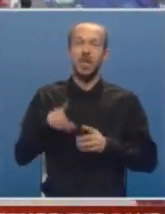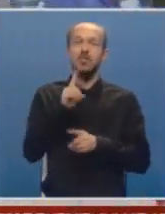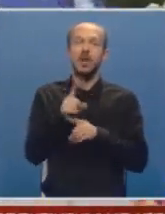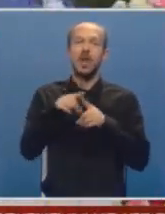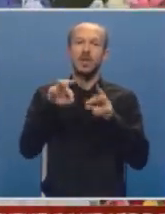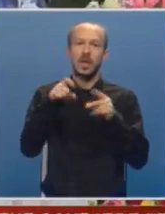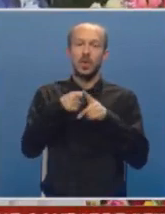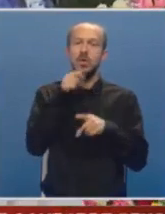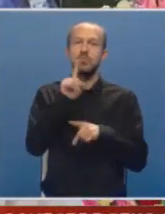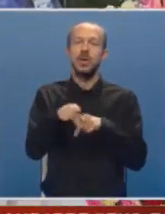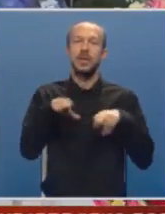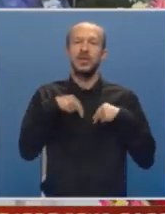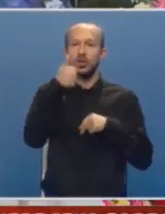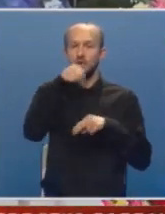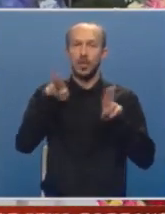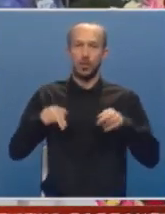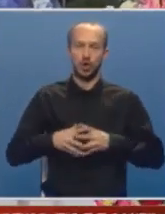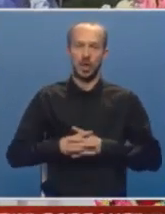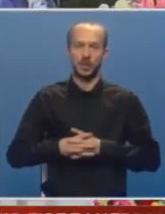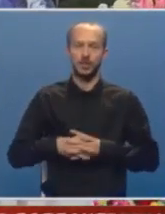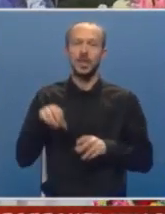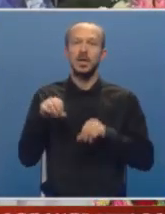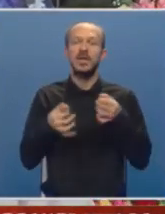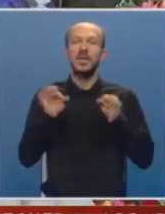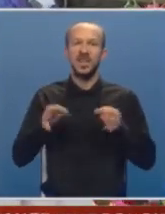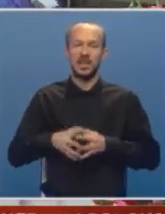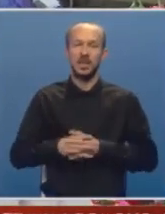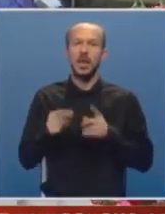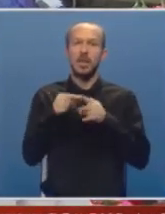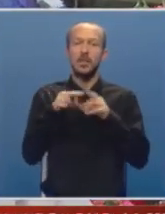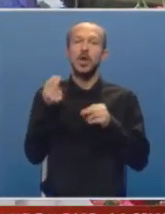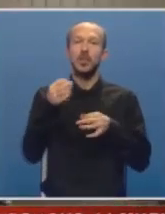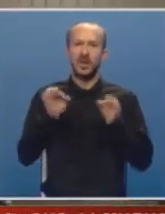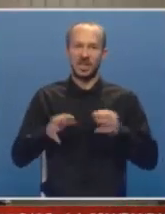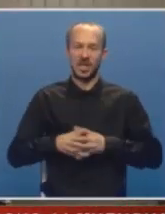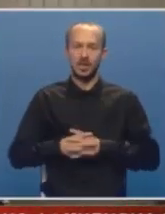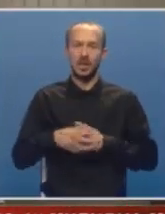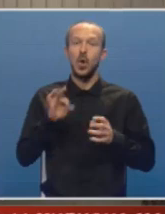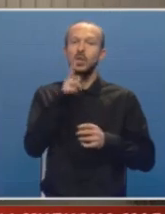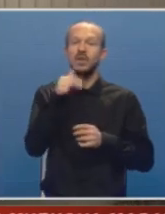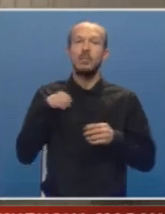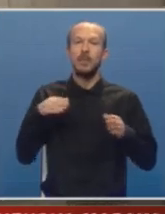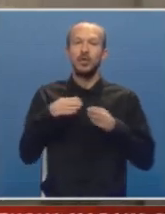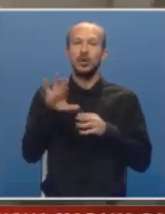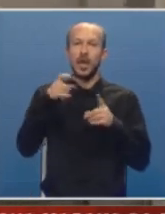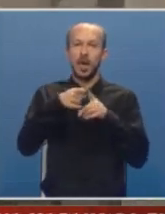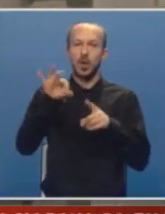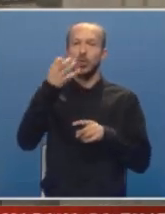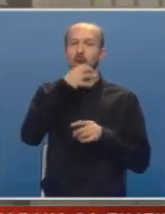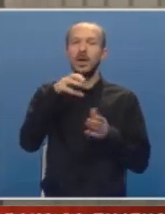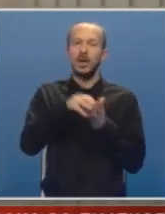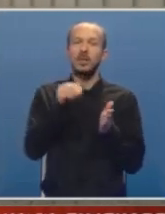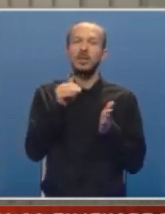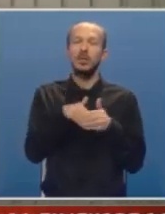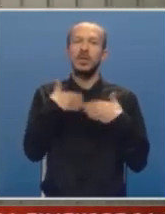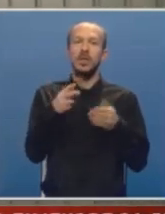moraš prihvatiti šta možeš. A kakav je kvalitet? Pa dobar je kvalitet. O zahtivu Banja Lučkih ekotoplana grad bi